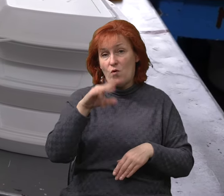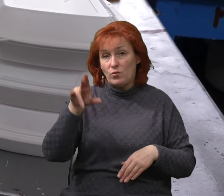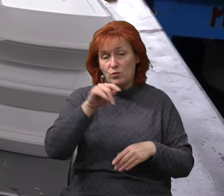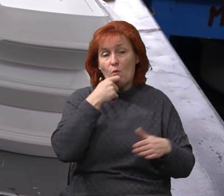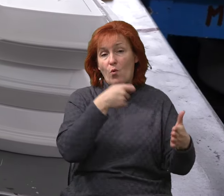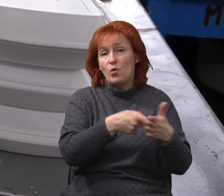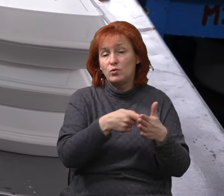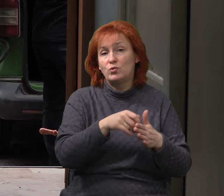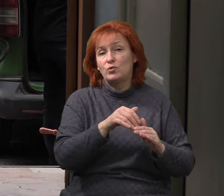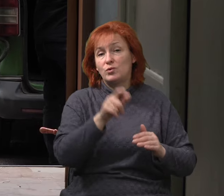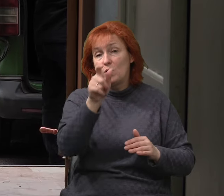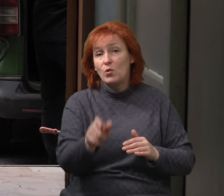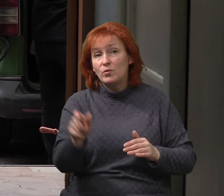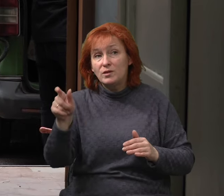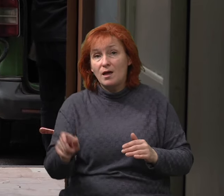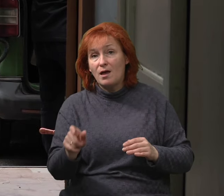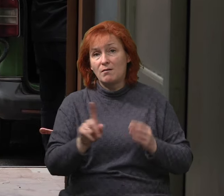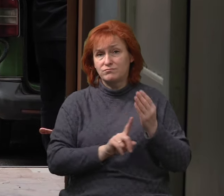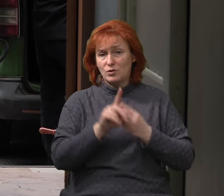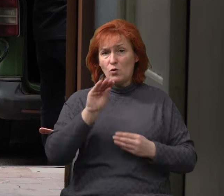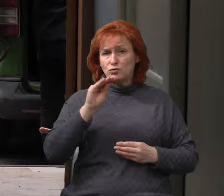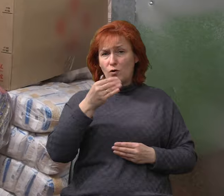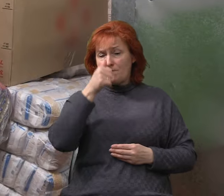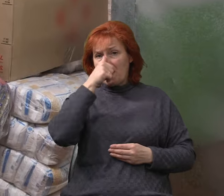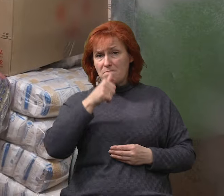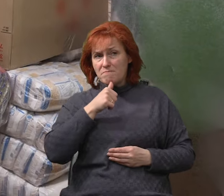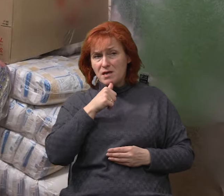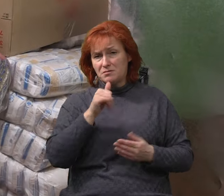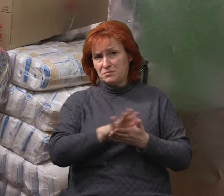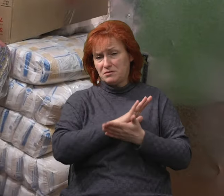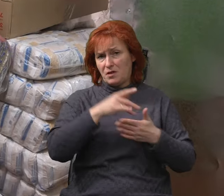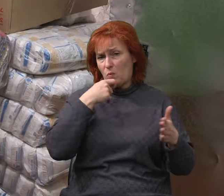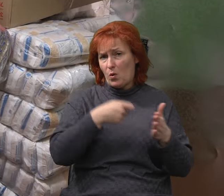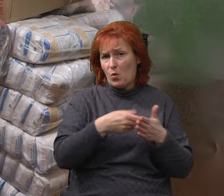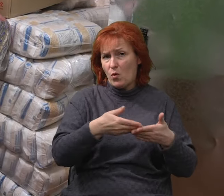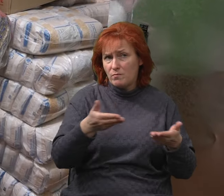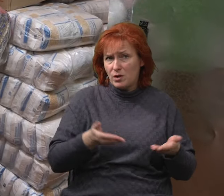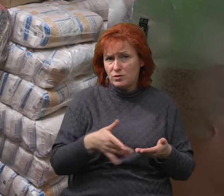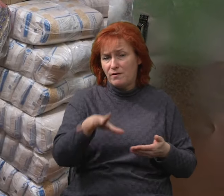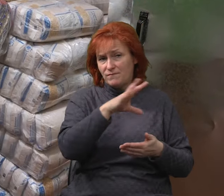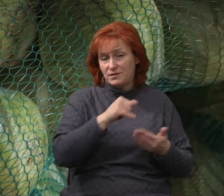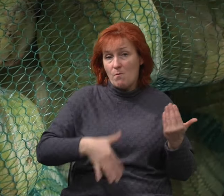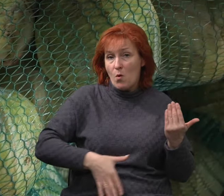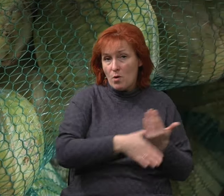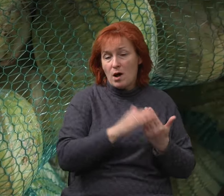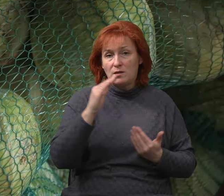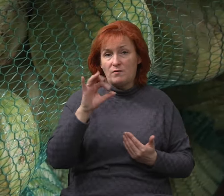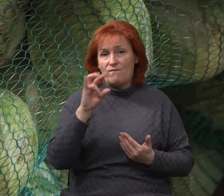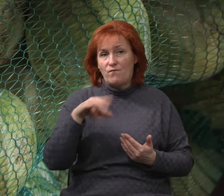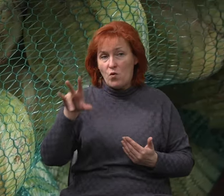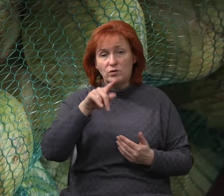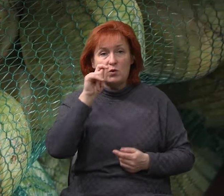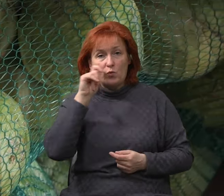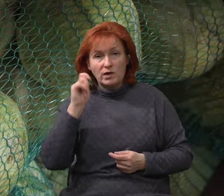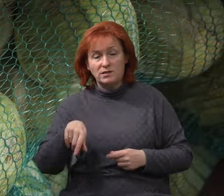вони годують людей у Семенівці від початку жовтня. Пояснює, витрати на продукти частково покриває їхній фонд, а частково –